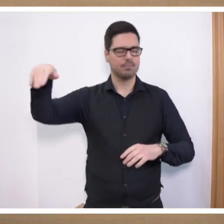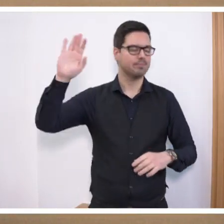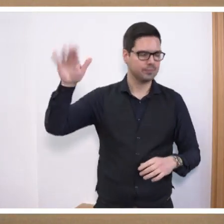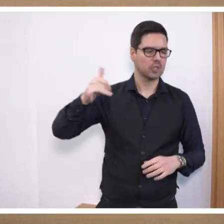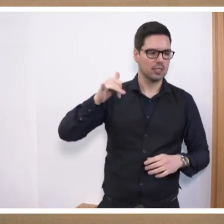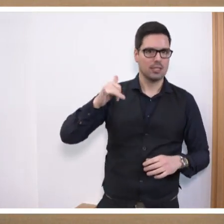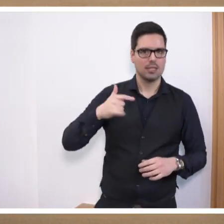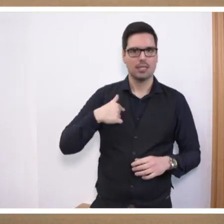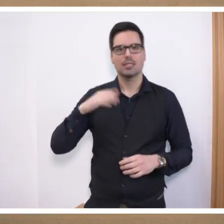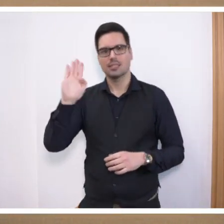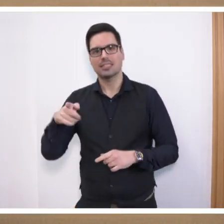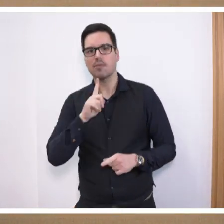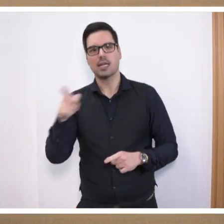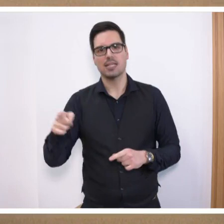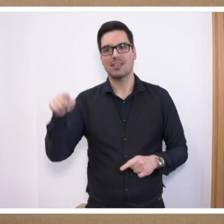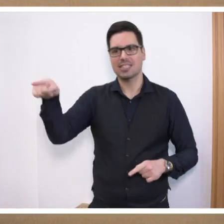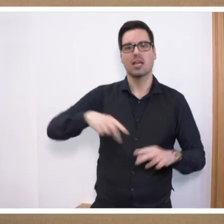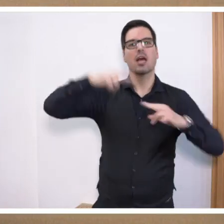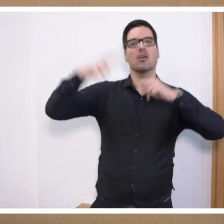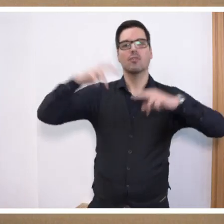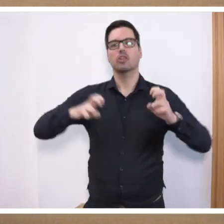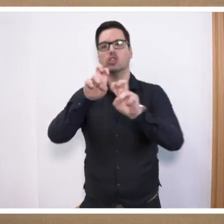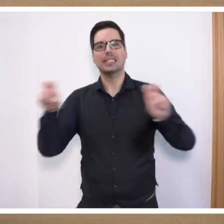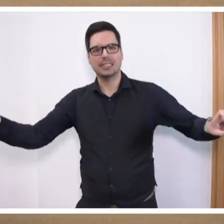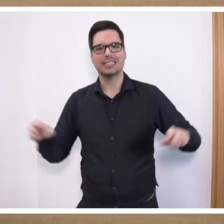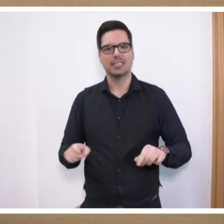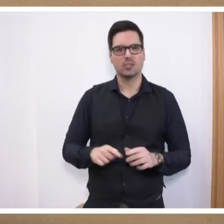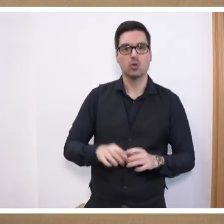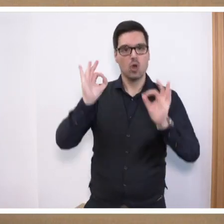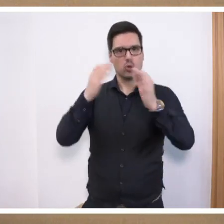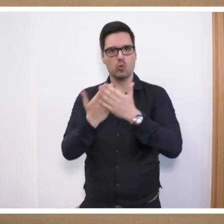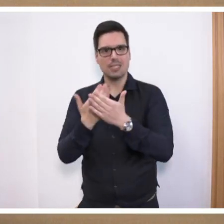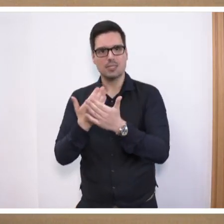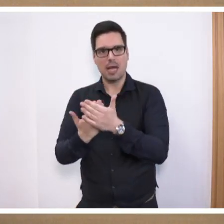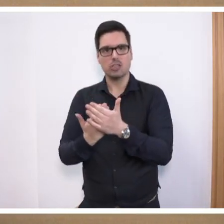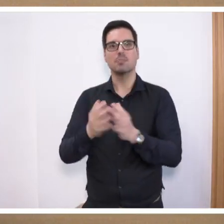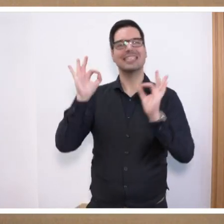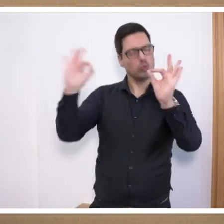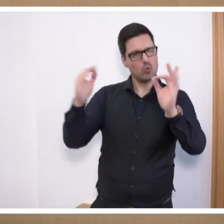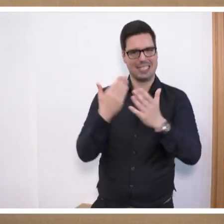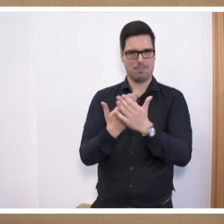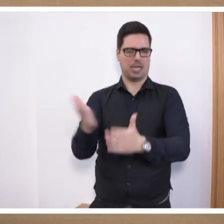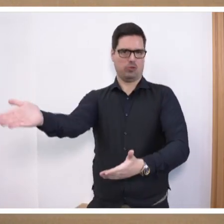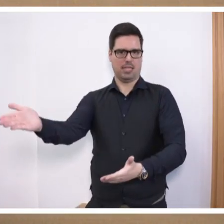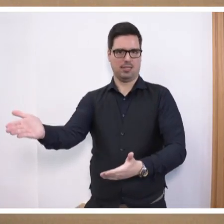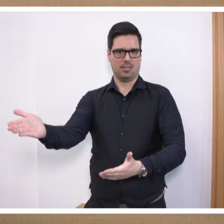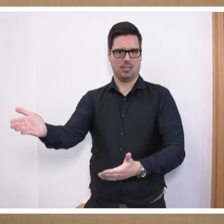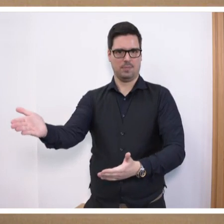Ich darf hier noch was sagen. Was bei euch in verschiedenen Sitzungen ist, ist vielleicht was anderes. Das ist ein gutes Beispiel. Ein gutes Beispiel. In